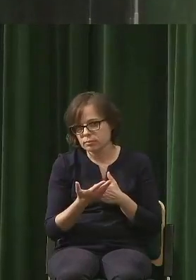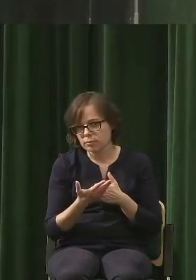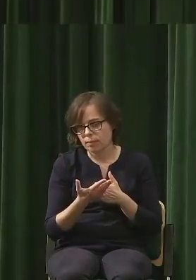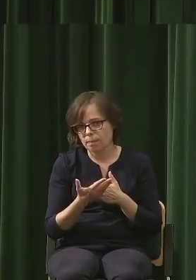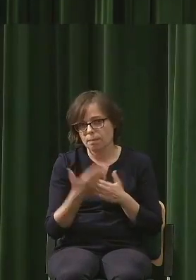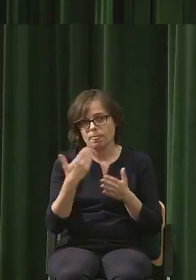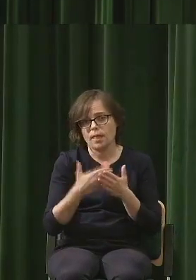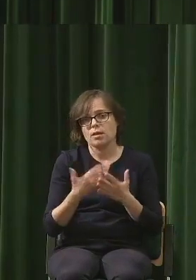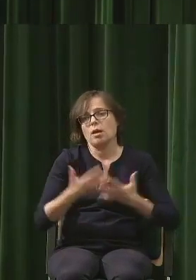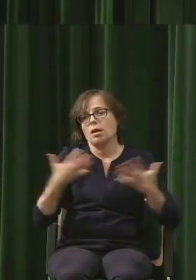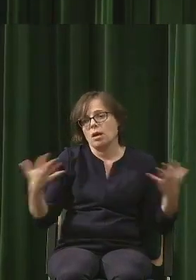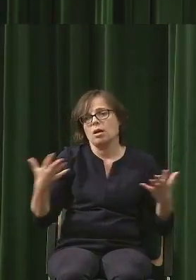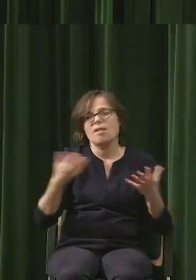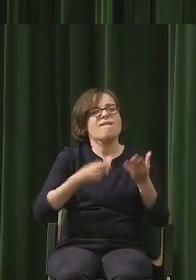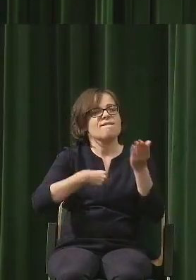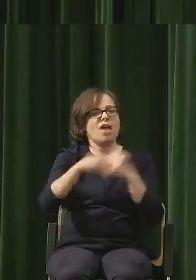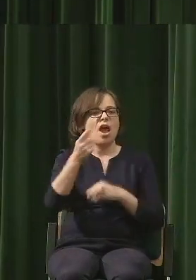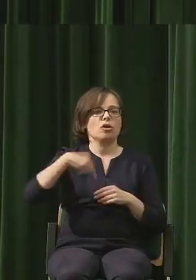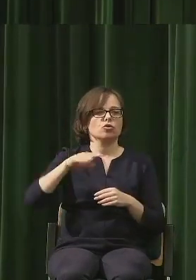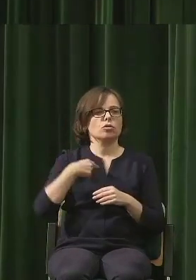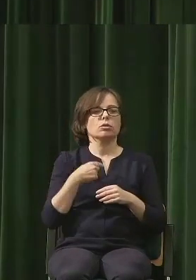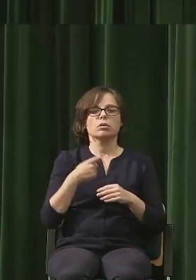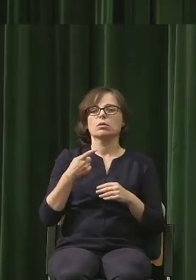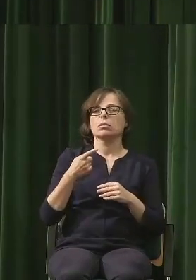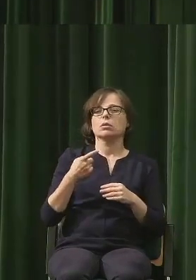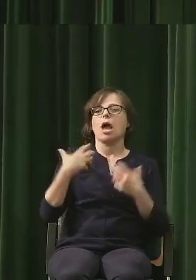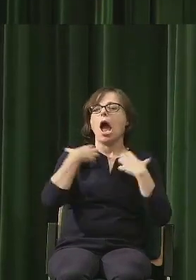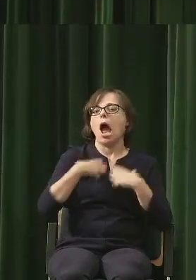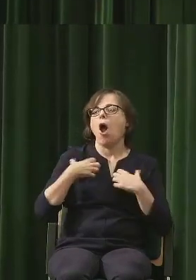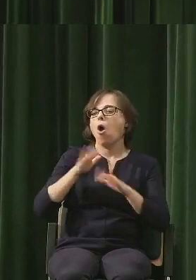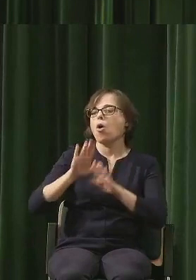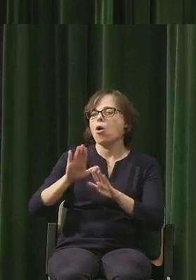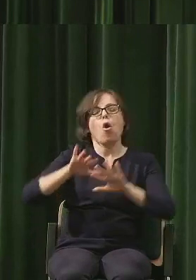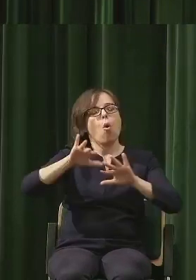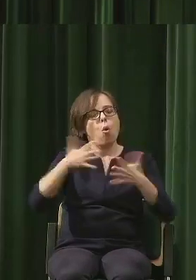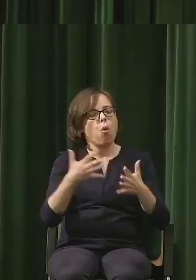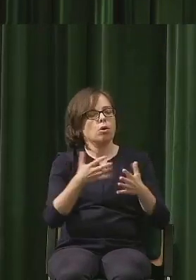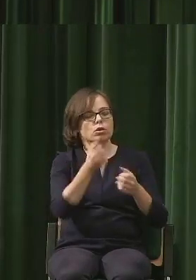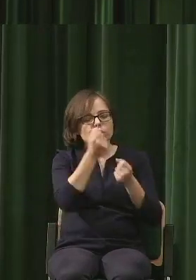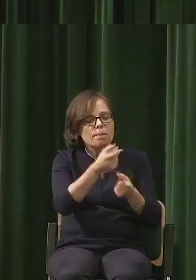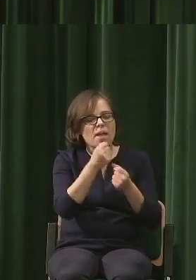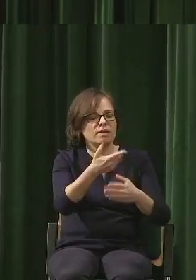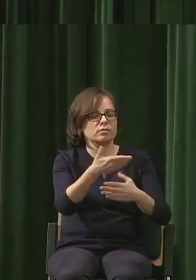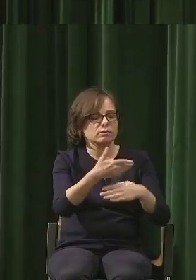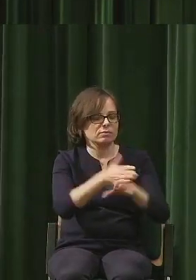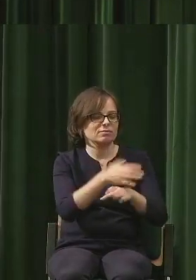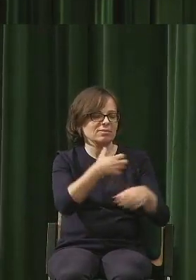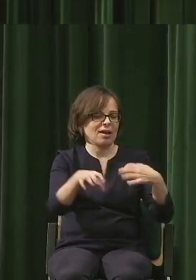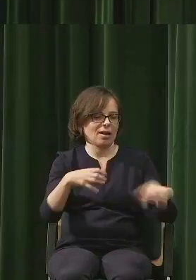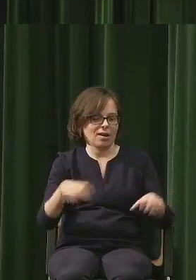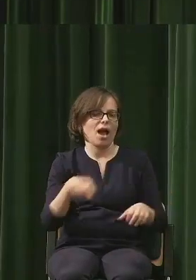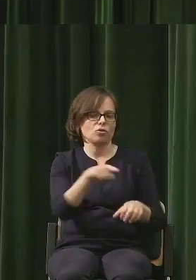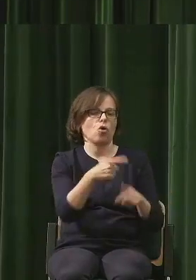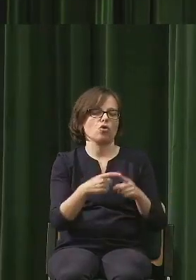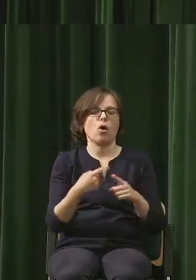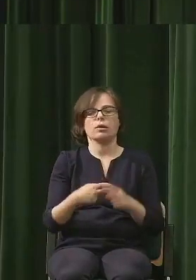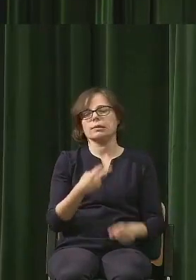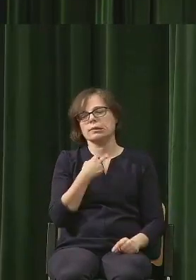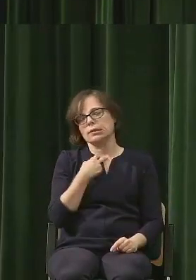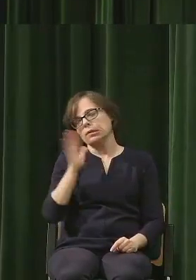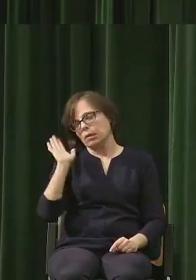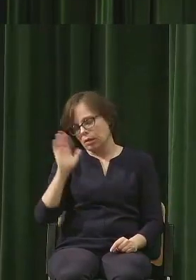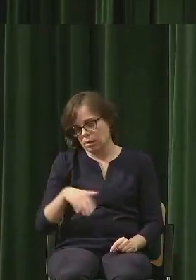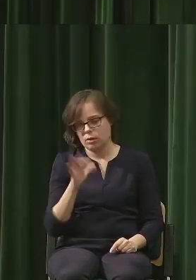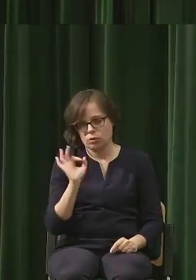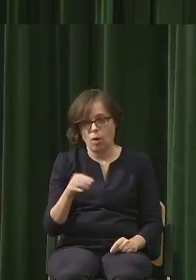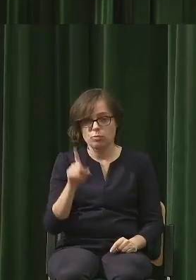trudno, większość z nas to traktuje jako segregację śmieci, jako przymus. A miałem akurat sąsiadów Anglików, którzy od dzieciństwa